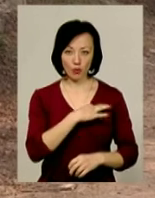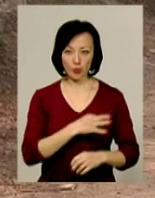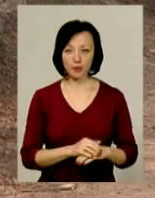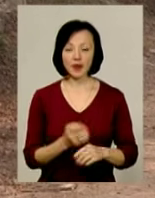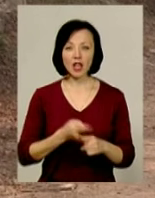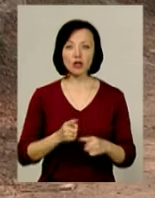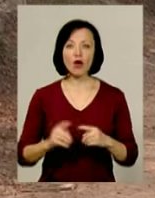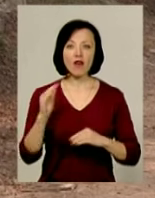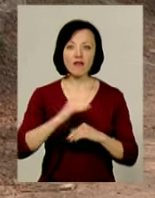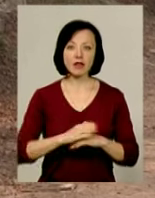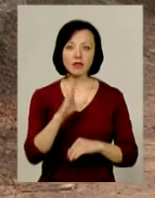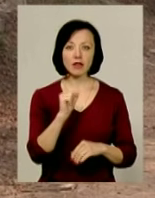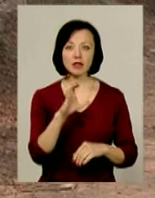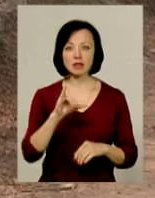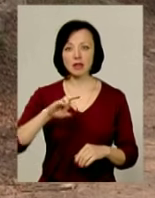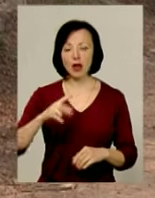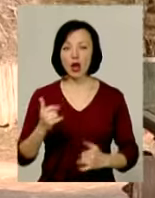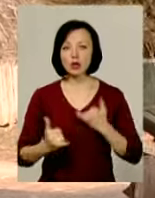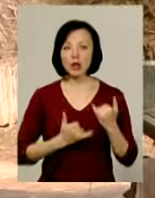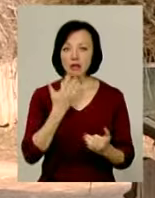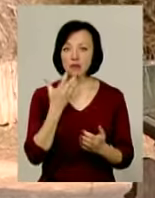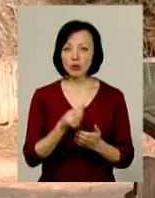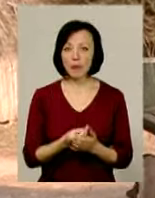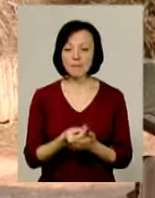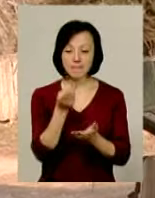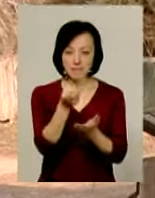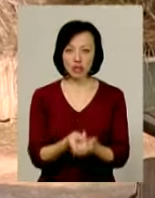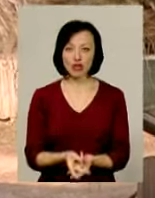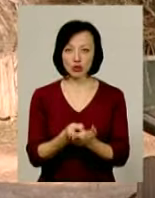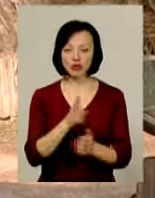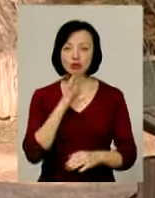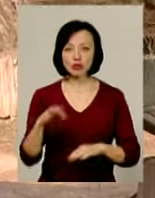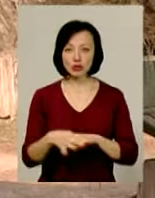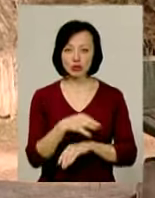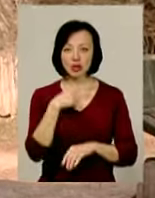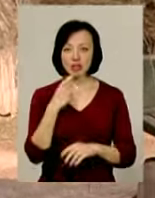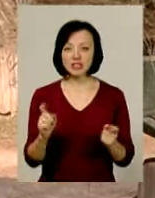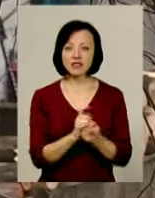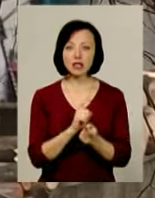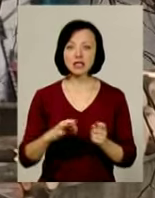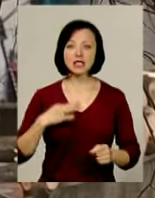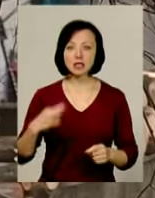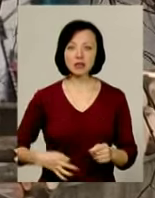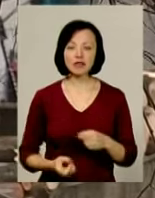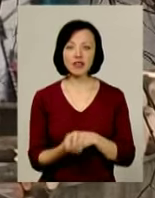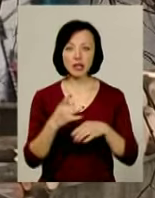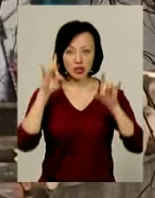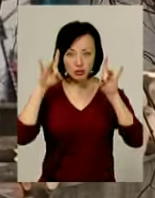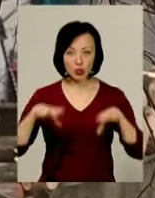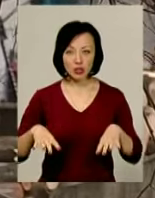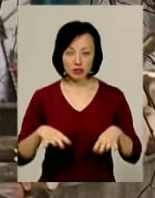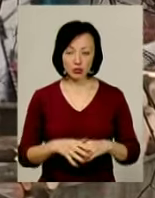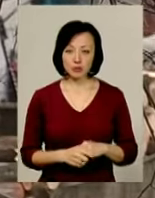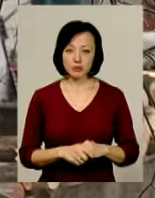Того вечора пан Василь як завжди доглядав за своєю паралізованою дружиною. Чоловік стверджує, сварка із сином виникла несподівано, як то